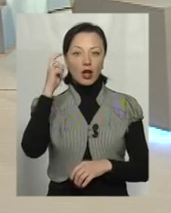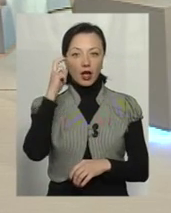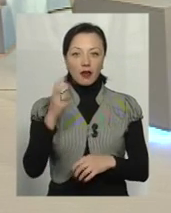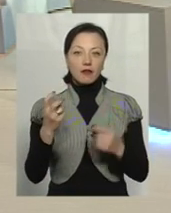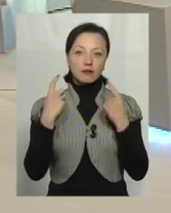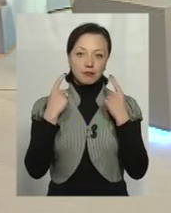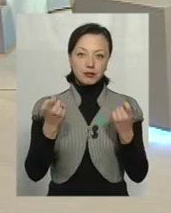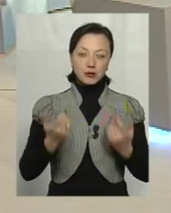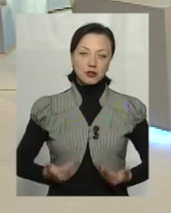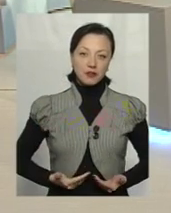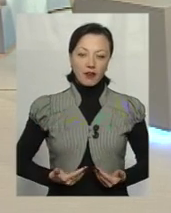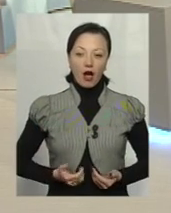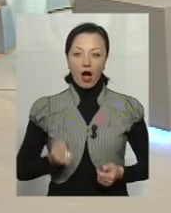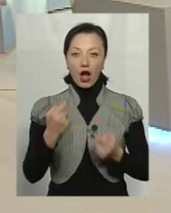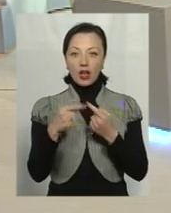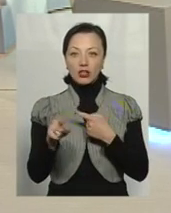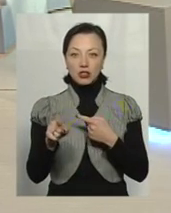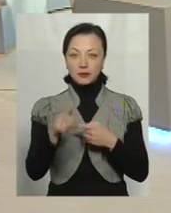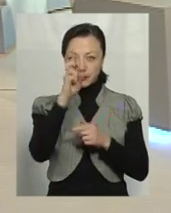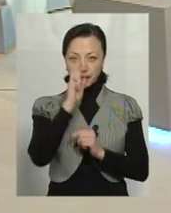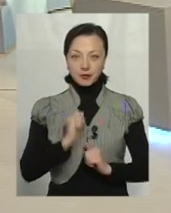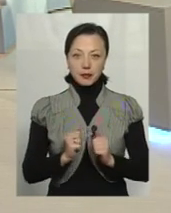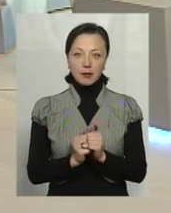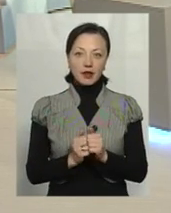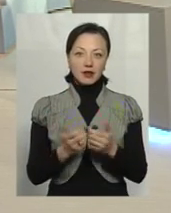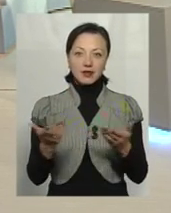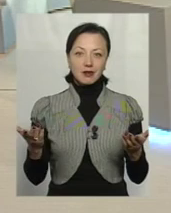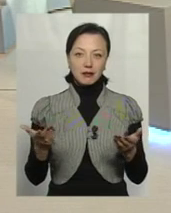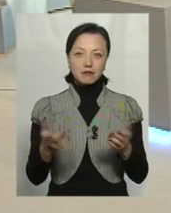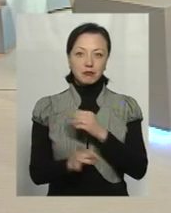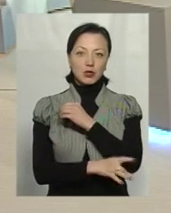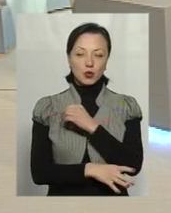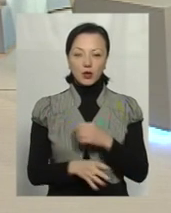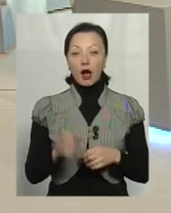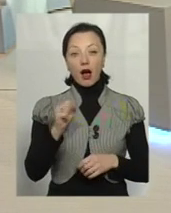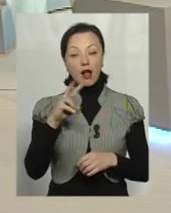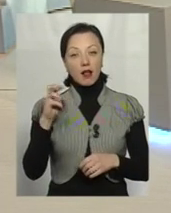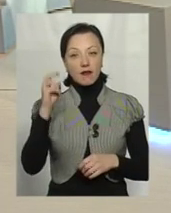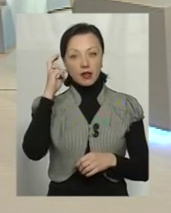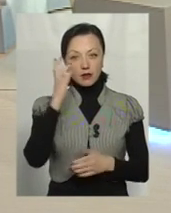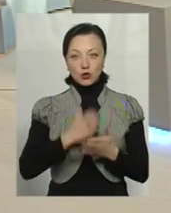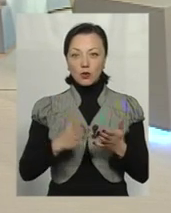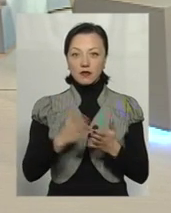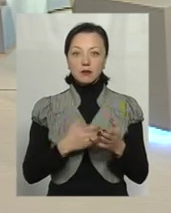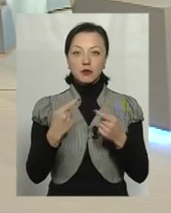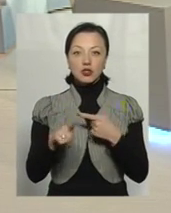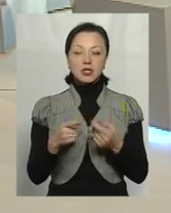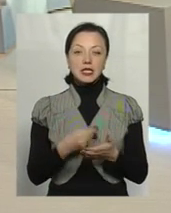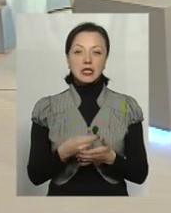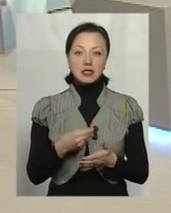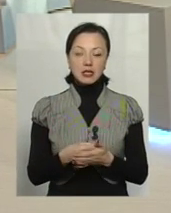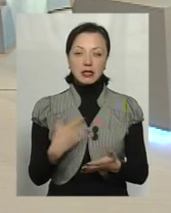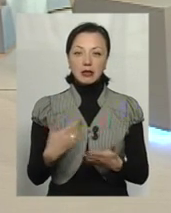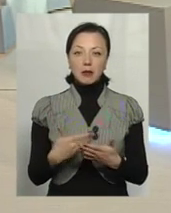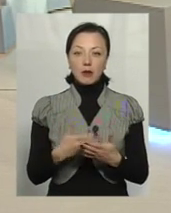шикує, і вся решта країни бідує. Але при тому всьому в Києві і зовсім інші ціни. І,